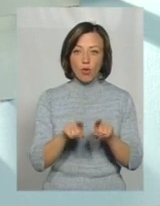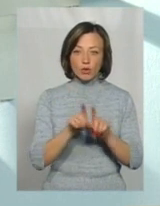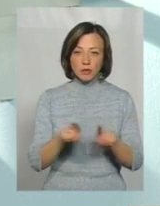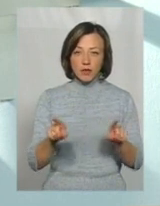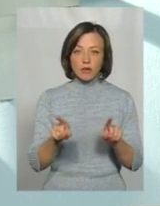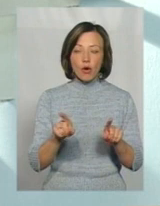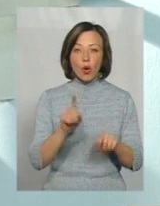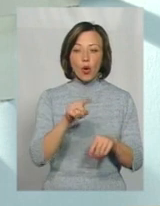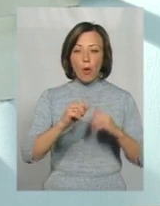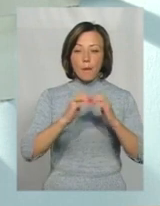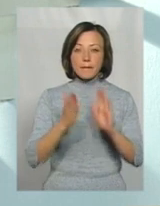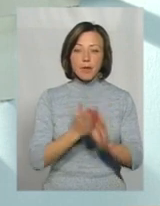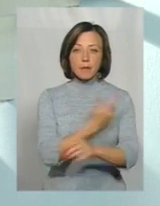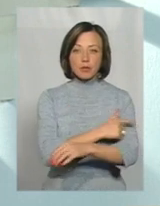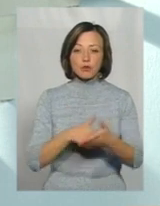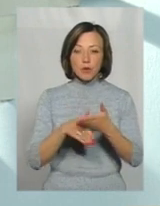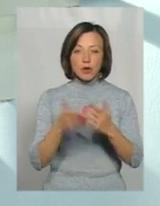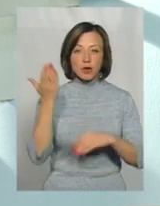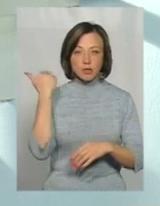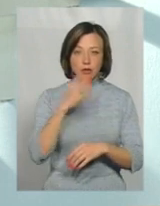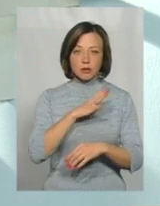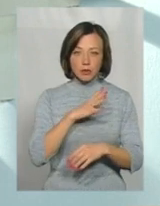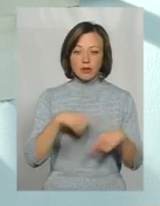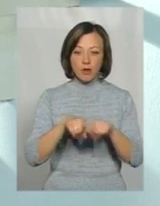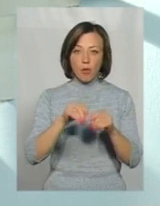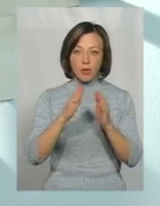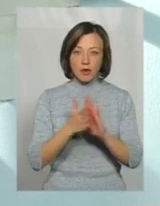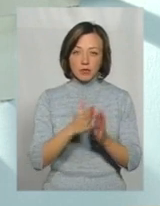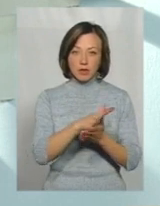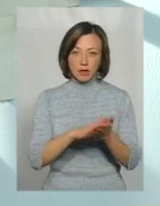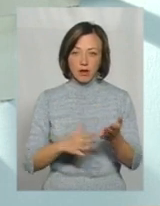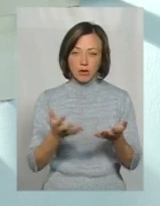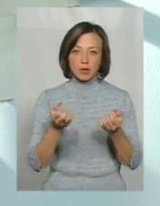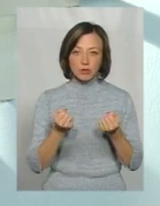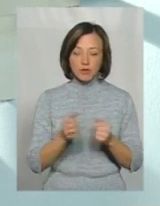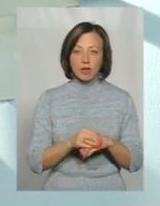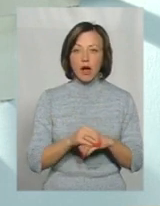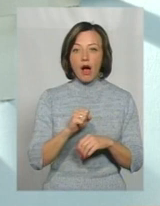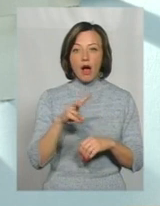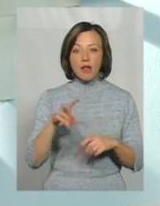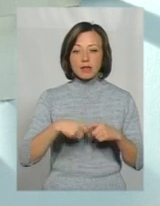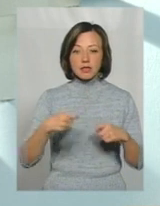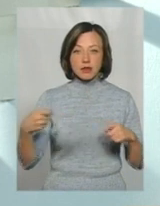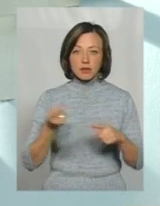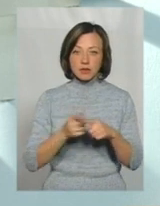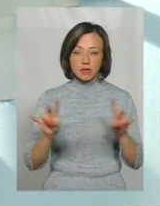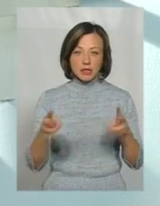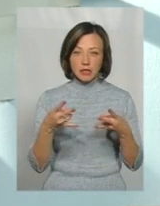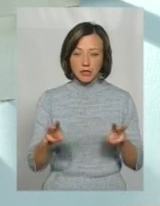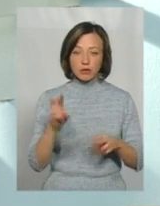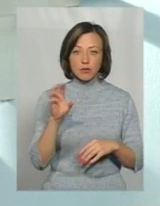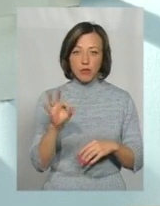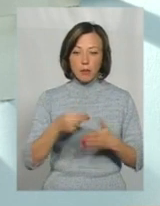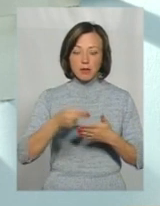той об'єм медичної допомоги, який надавав всім раніше, вони такий об'єм і будуть отримувати і надалі. Але затягуватися з цим не слід, тому що